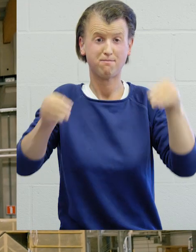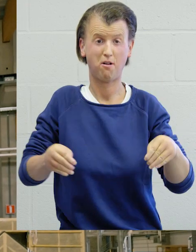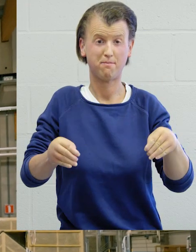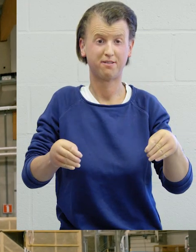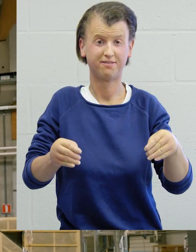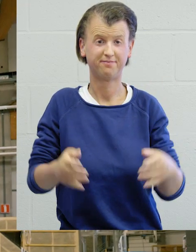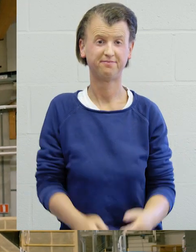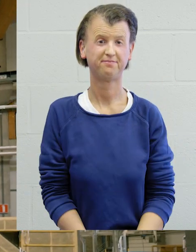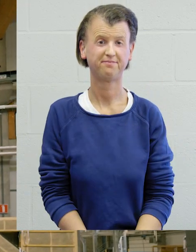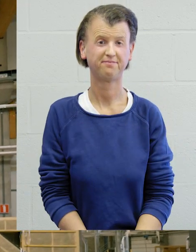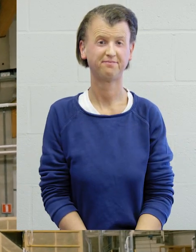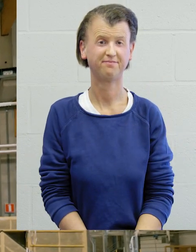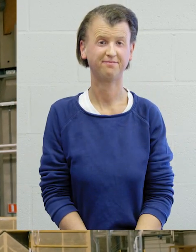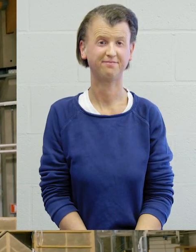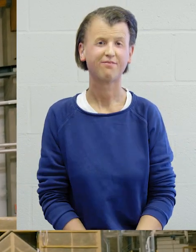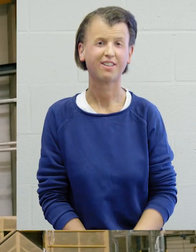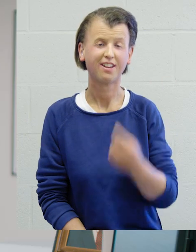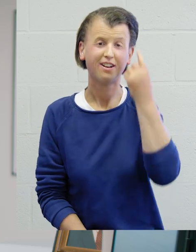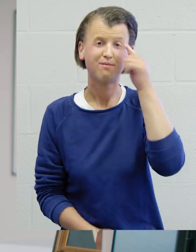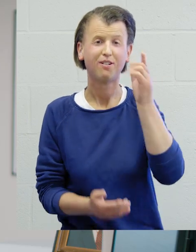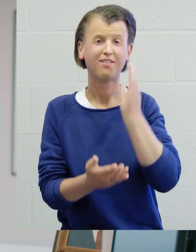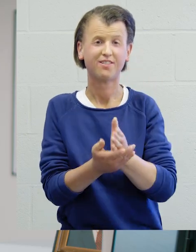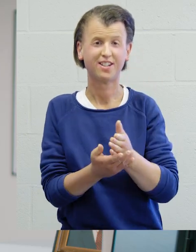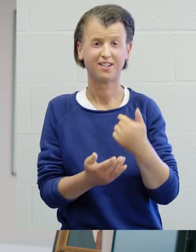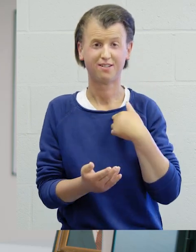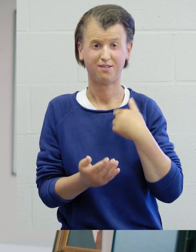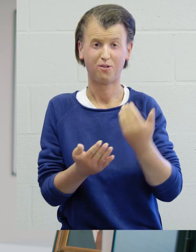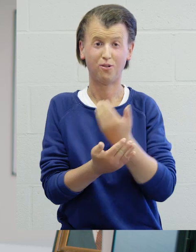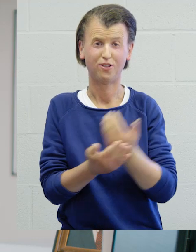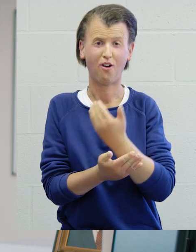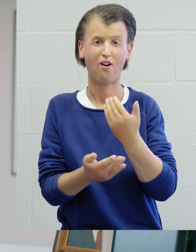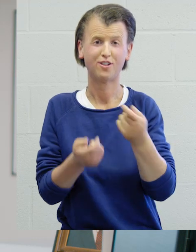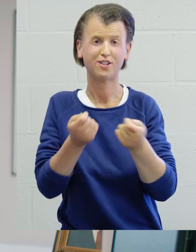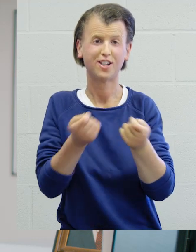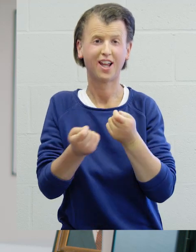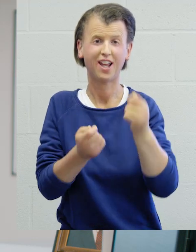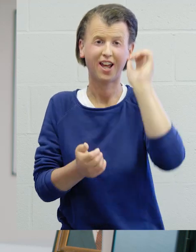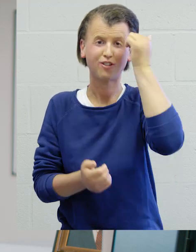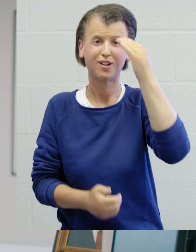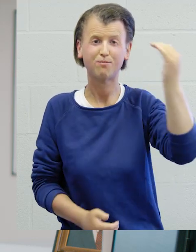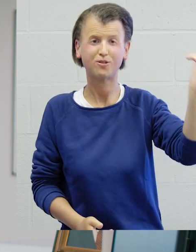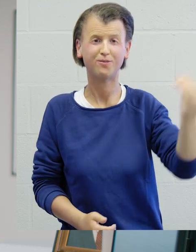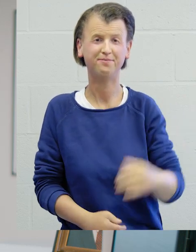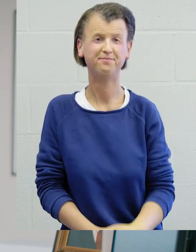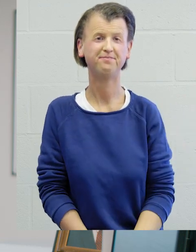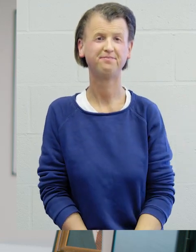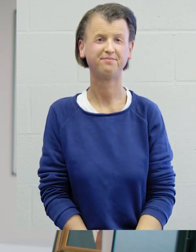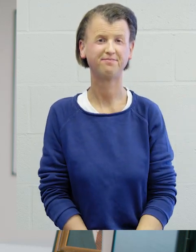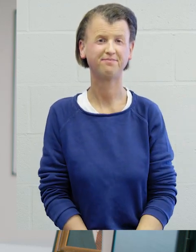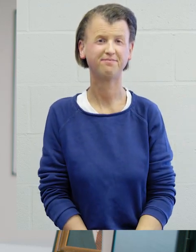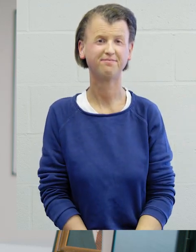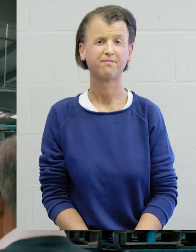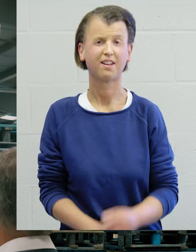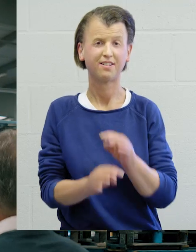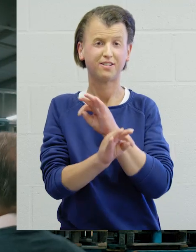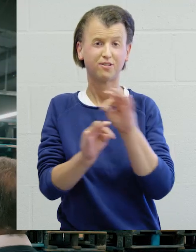'immeuble deviendra meuble. Pour conclure, j'exprimerai ma joie de diriger les ateliers